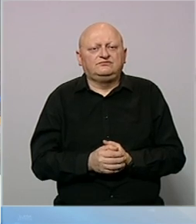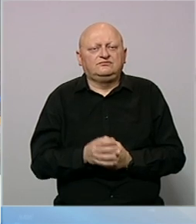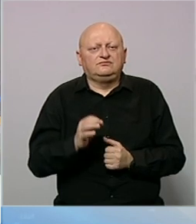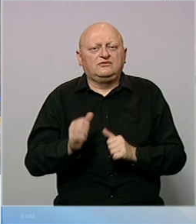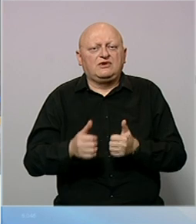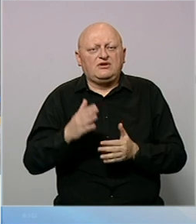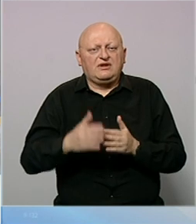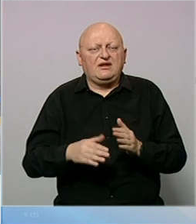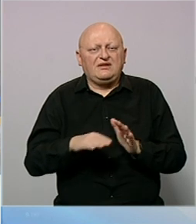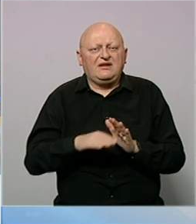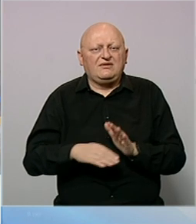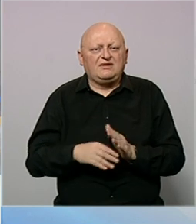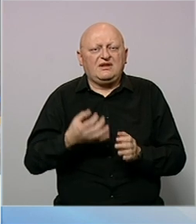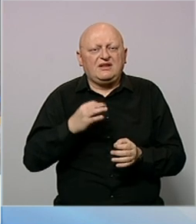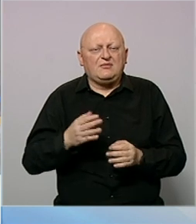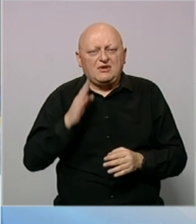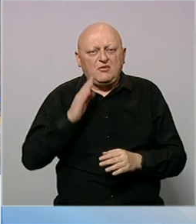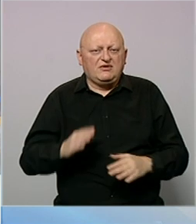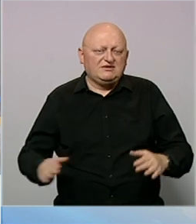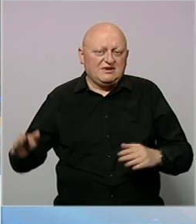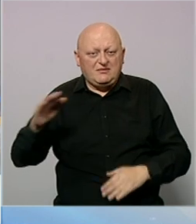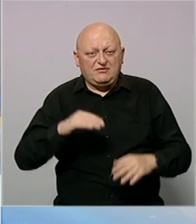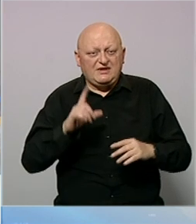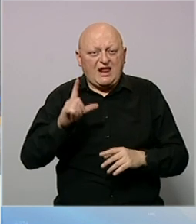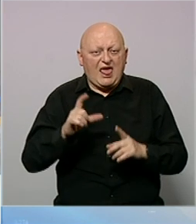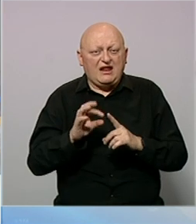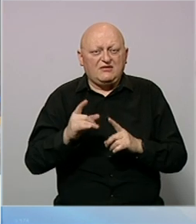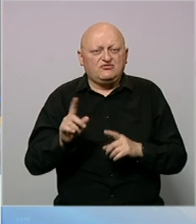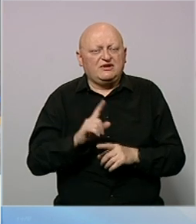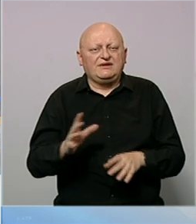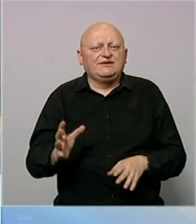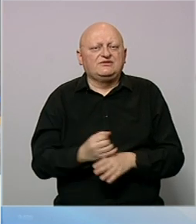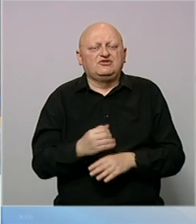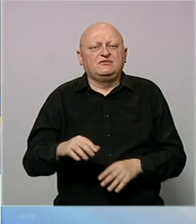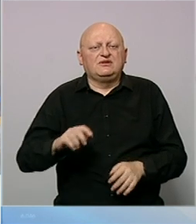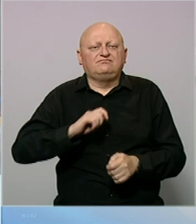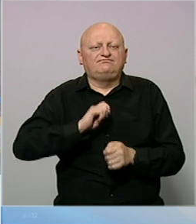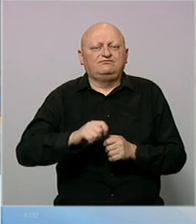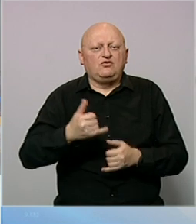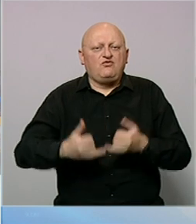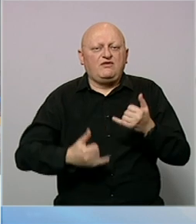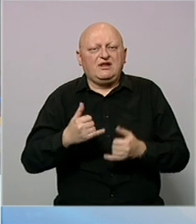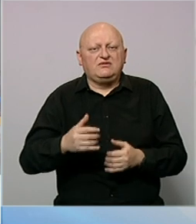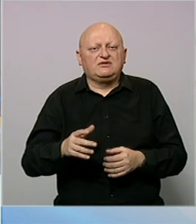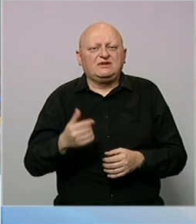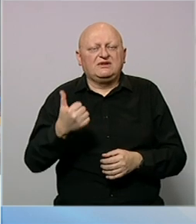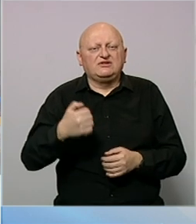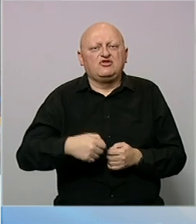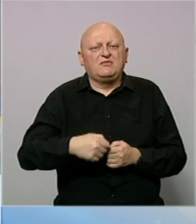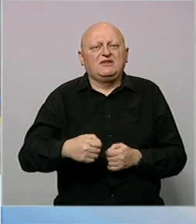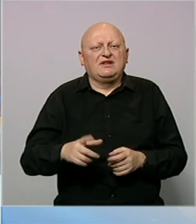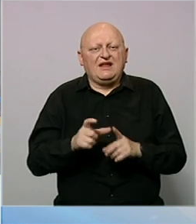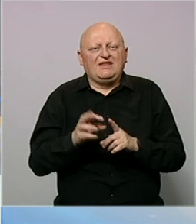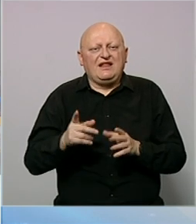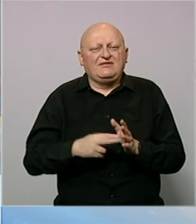Sporti na kraju dnevnika. Najbolja bosansko-hercegovačka plivačica Alana Pudar nije se uspjela plasirati u finale utrke na